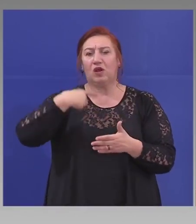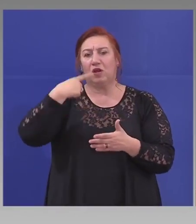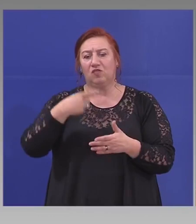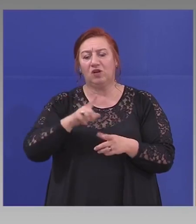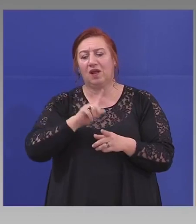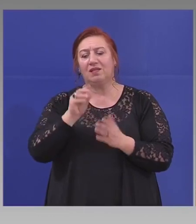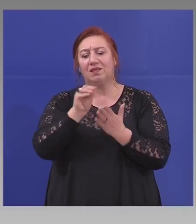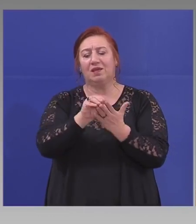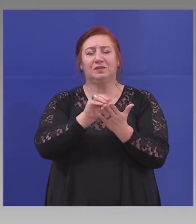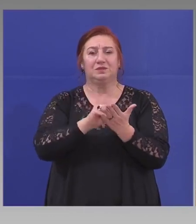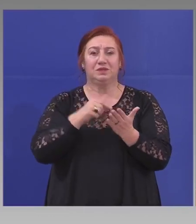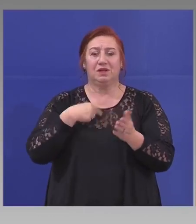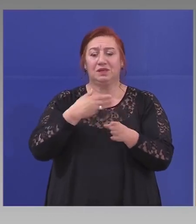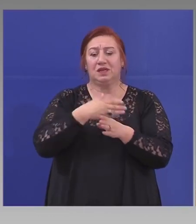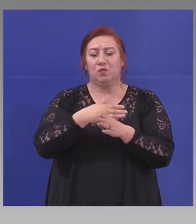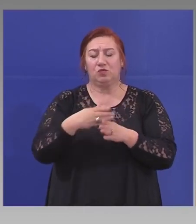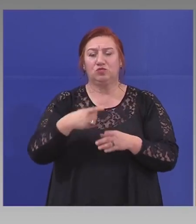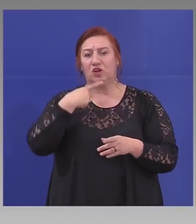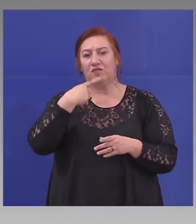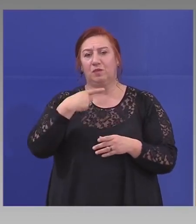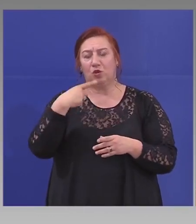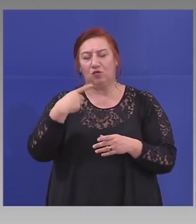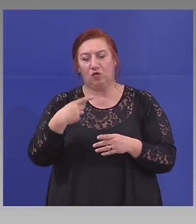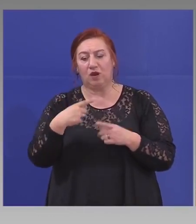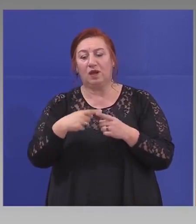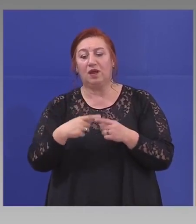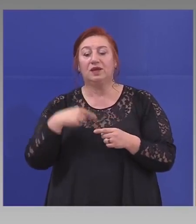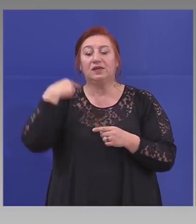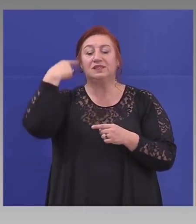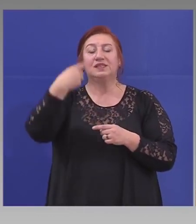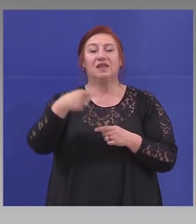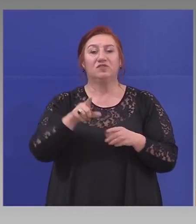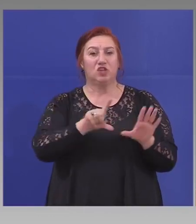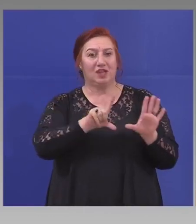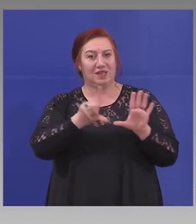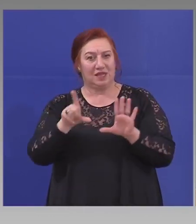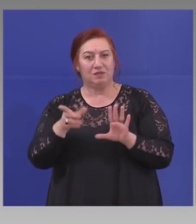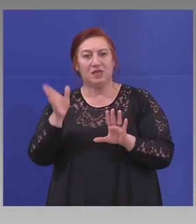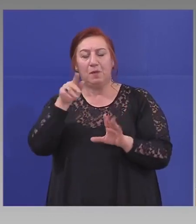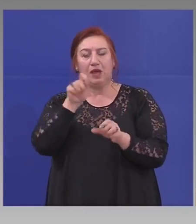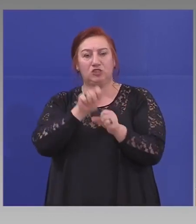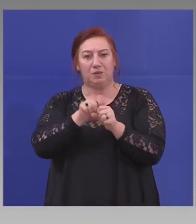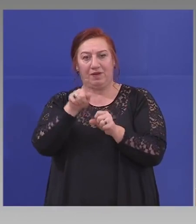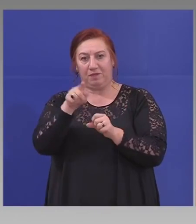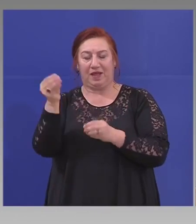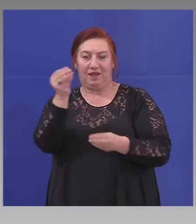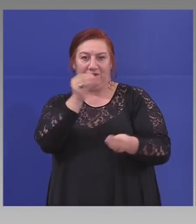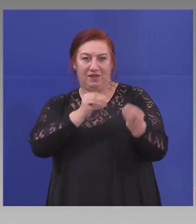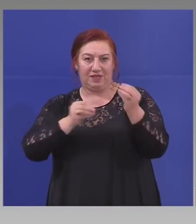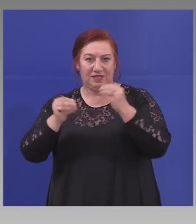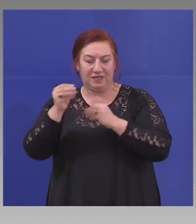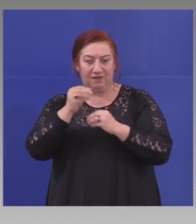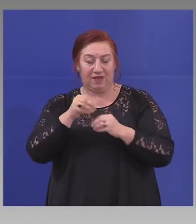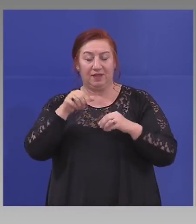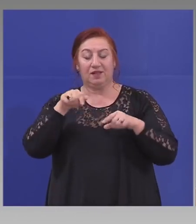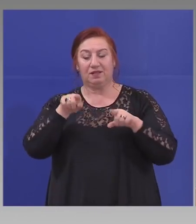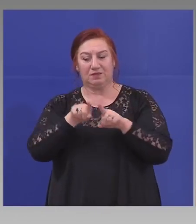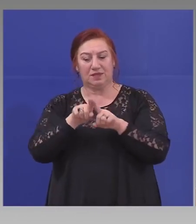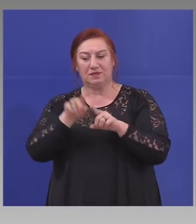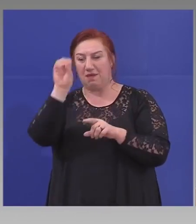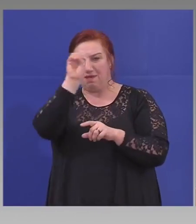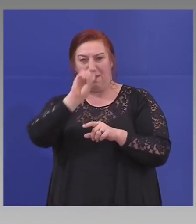продължавам и аз повече. Другата седмица пак имаме такъв съвет. А и днес на обяд с